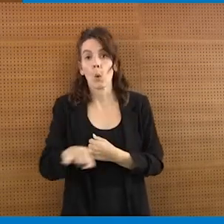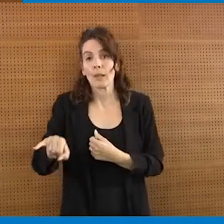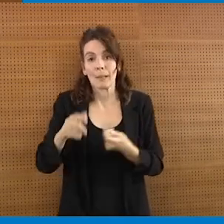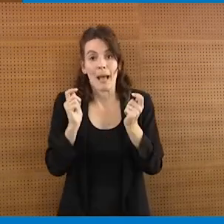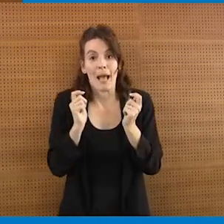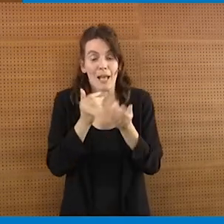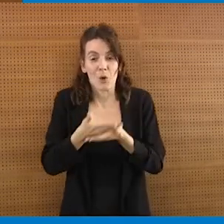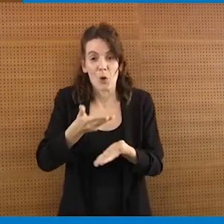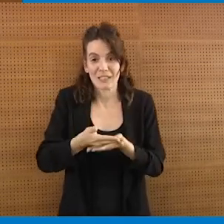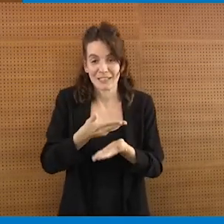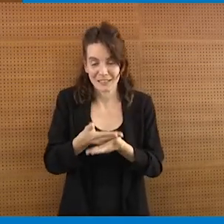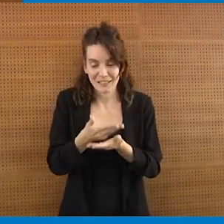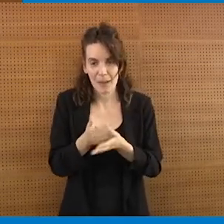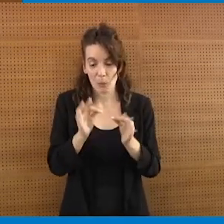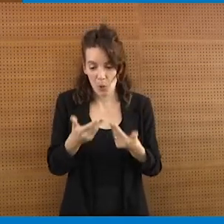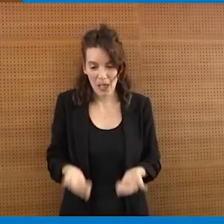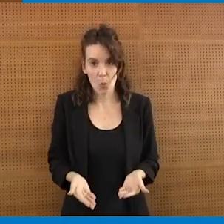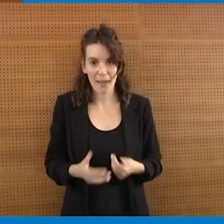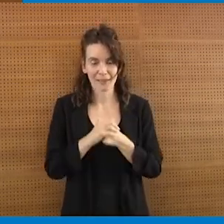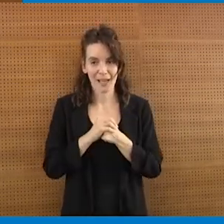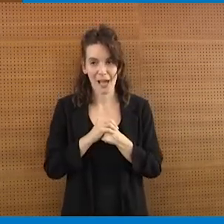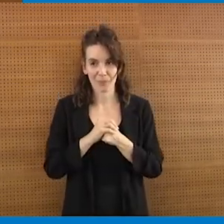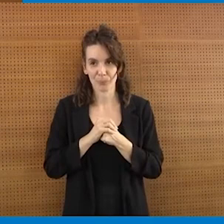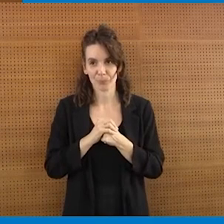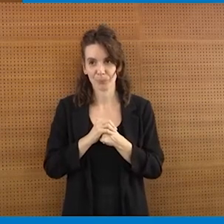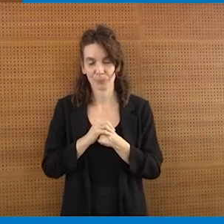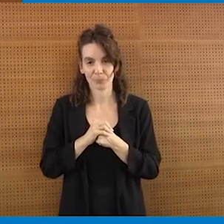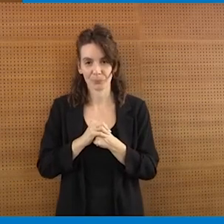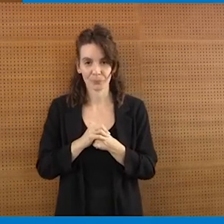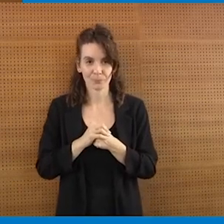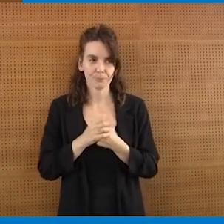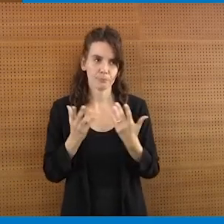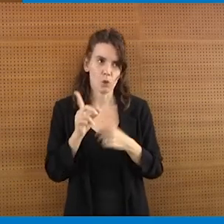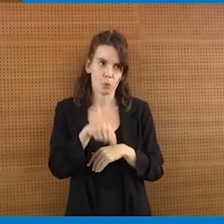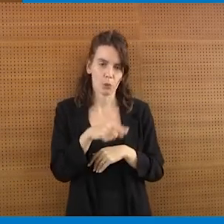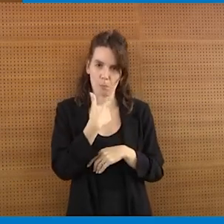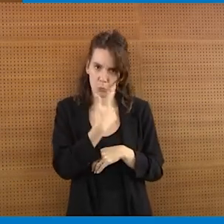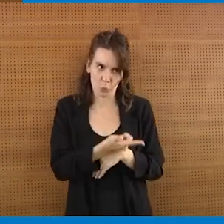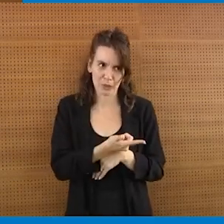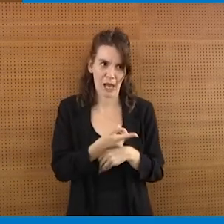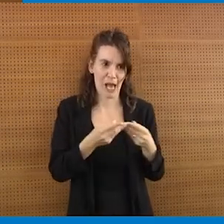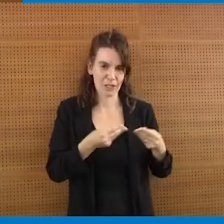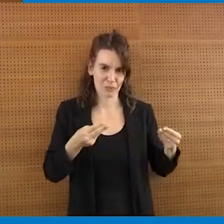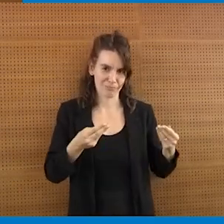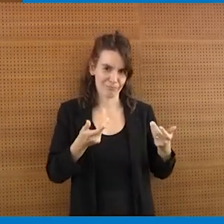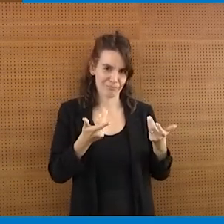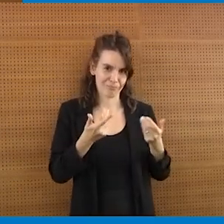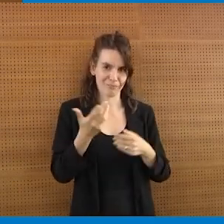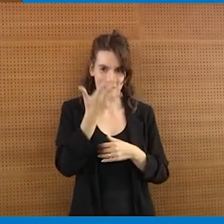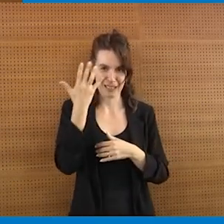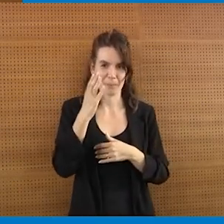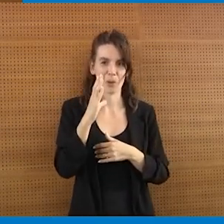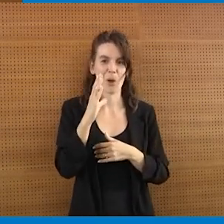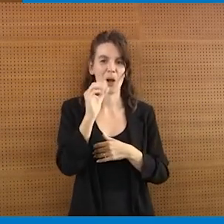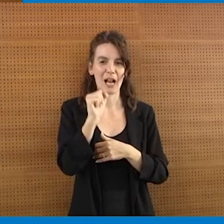scusami Giancarlo rispetto alla cruda e brutta attualità anche di queste ultime settimane, il caso di Caivano